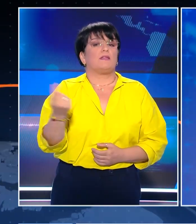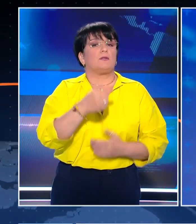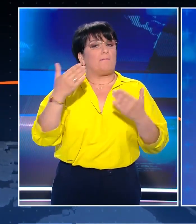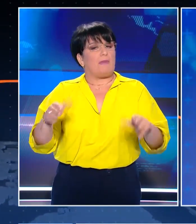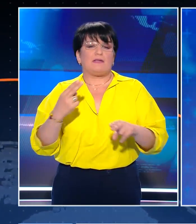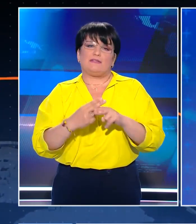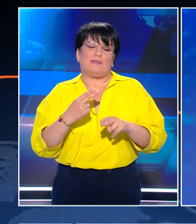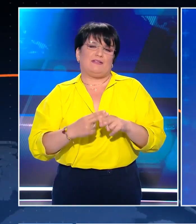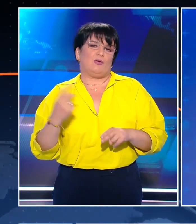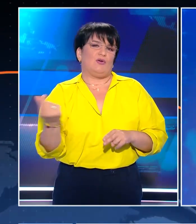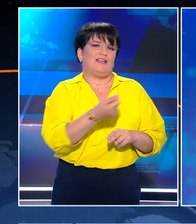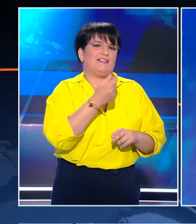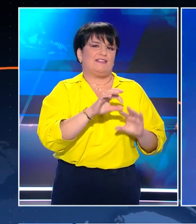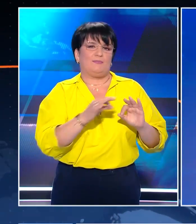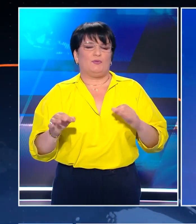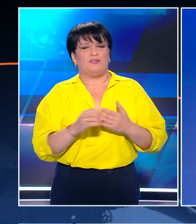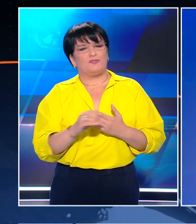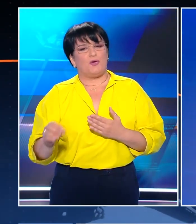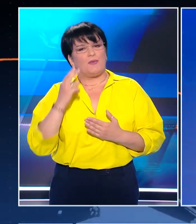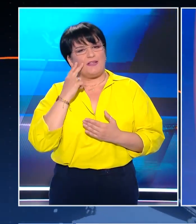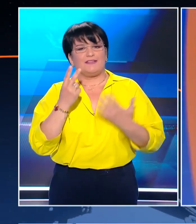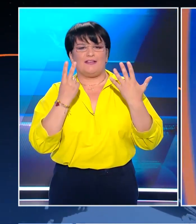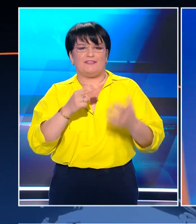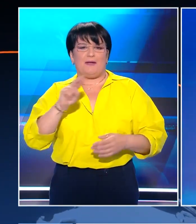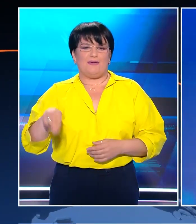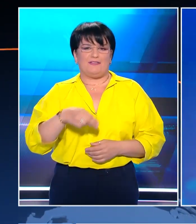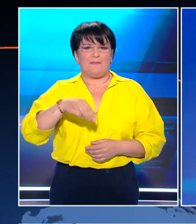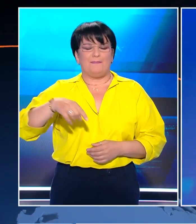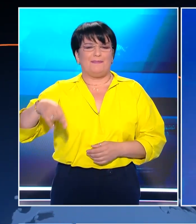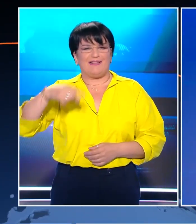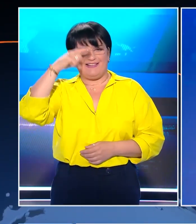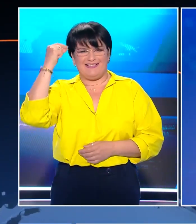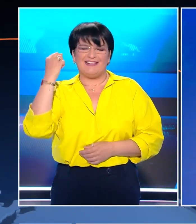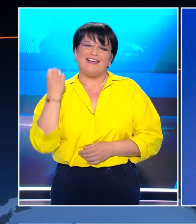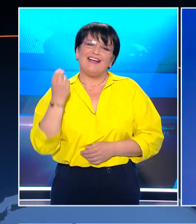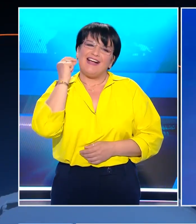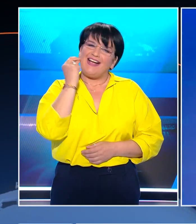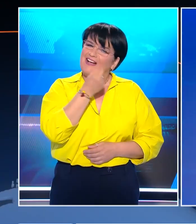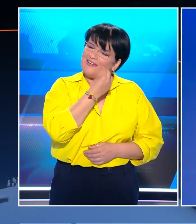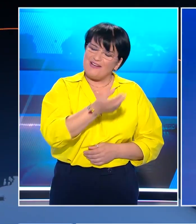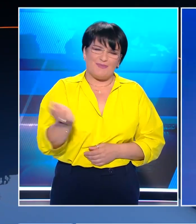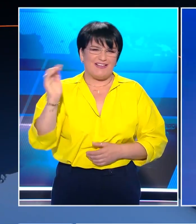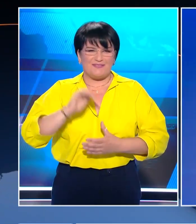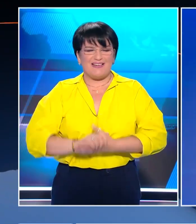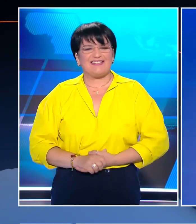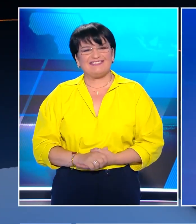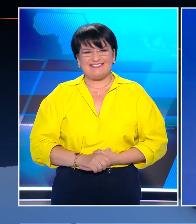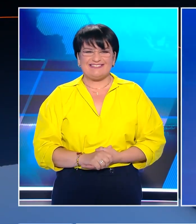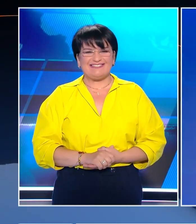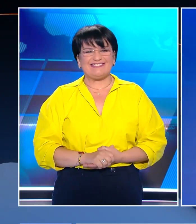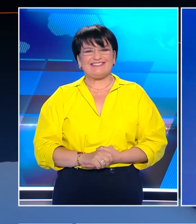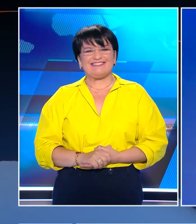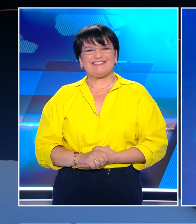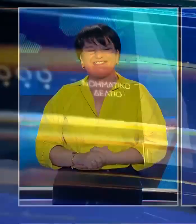ολοκληρώθηκε. Όλες οι ειδήσεις αναλυτικά στο κεντρικό δελτίο ειδήσεων του Όπεν στις 7 παρατέταρτο με τη Ματίνα Παπαδέα. Καλό απόγευμα σε όλους.